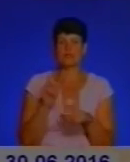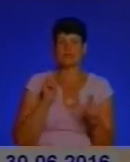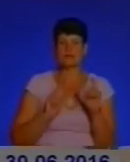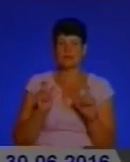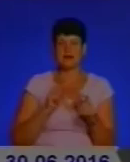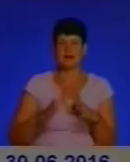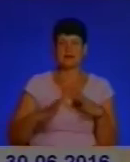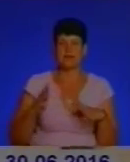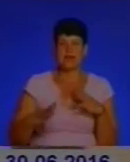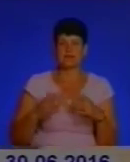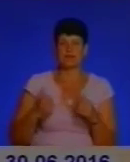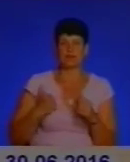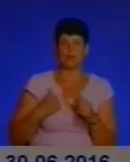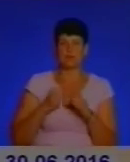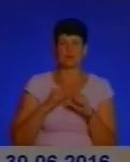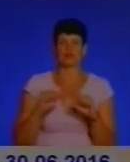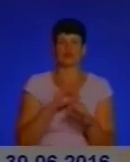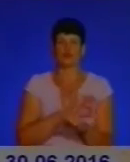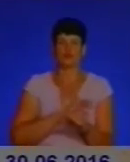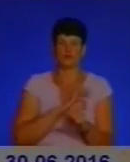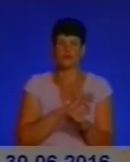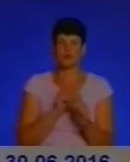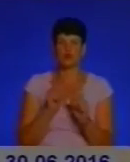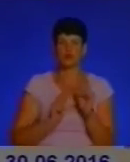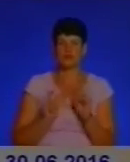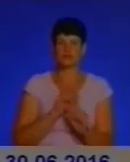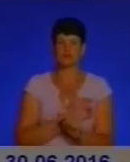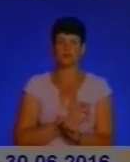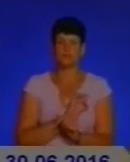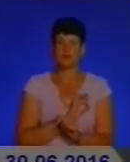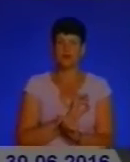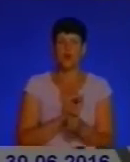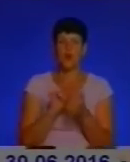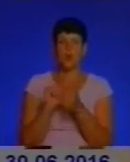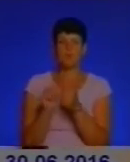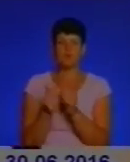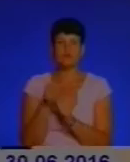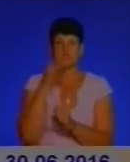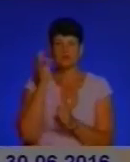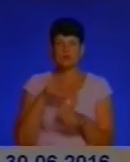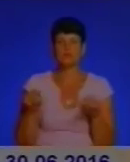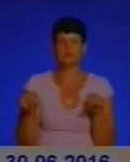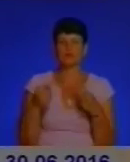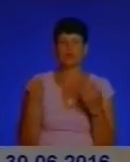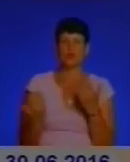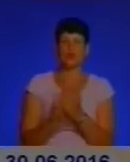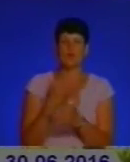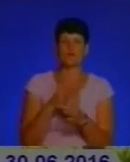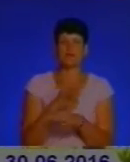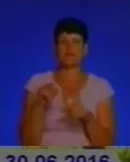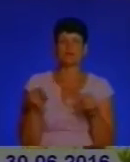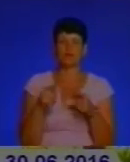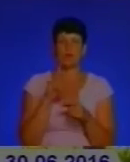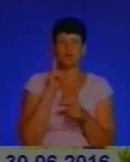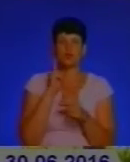-патріотичного виховання, студентського і учнівського самоврядування. Обмінюються досвідом і створюють нові проекти для розвитку молодіжного руху в